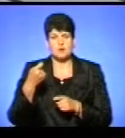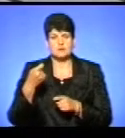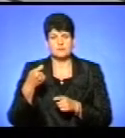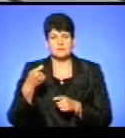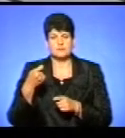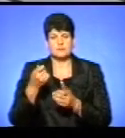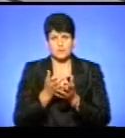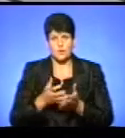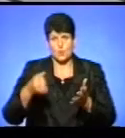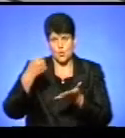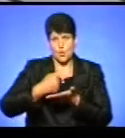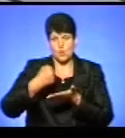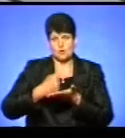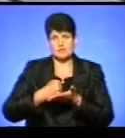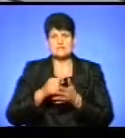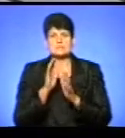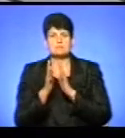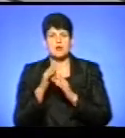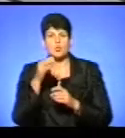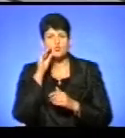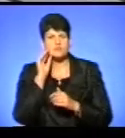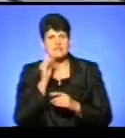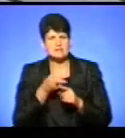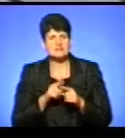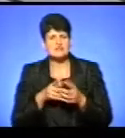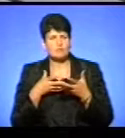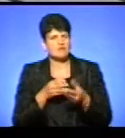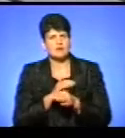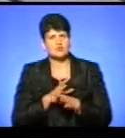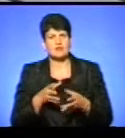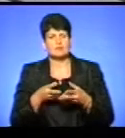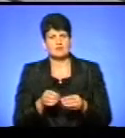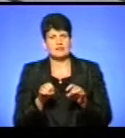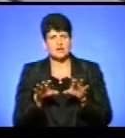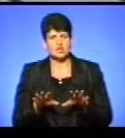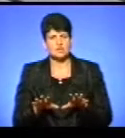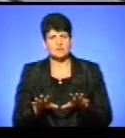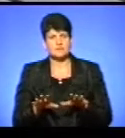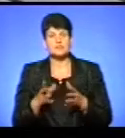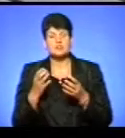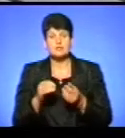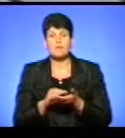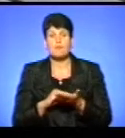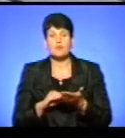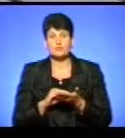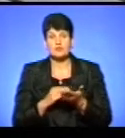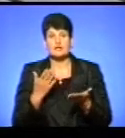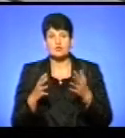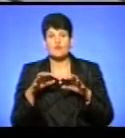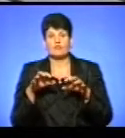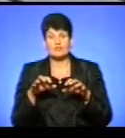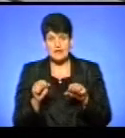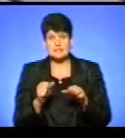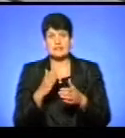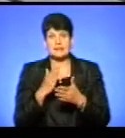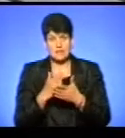Це впливає на кінцевий рішення муніципальної поліції? Я ще раз повторююся. Ми, якщо власник встановлений, ми